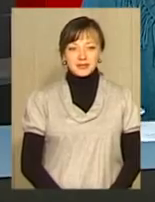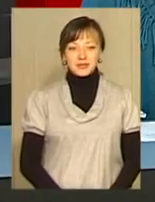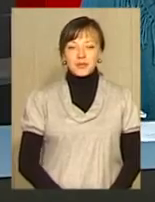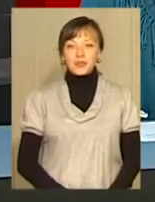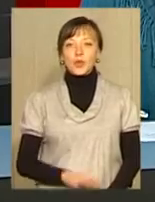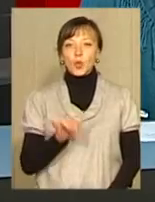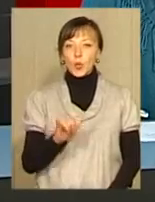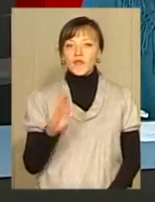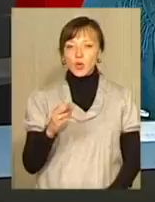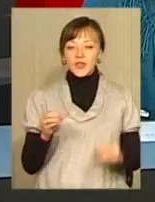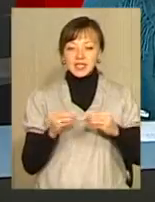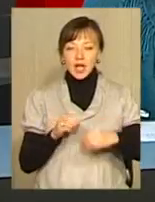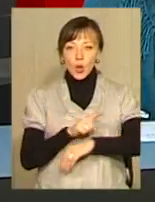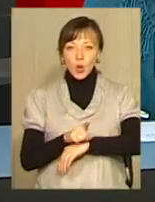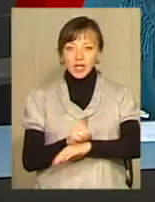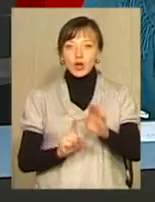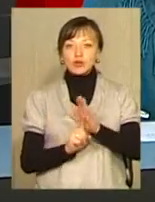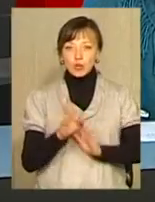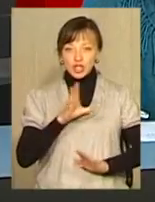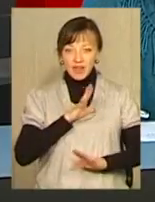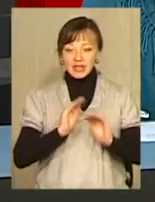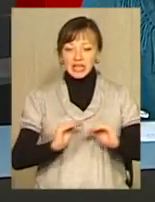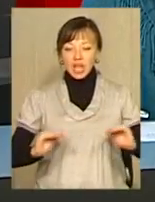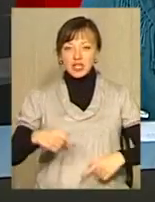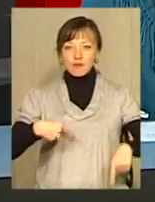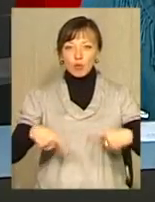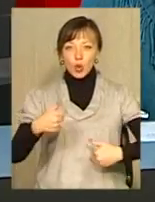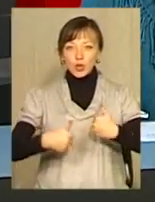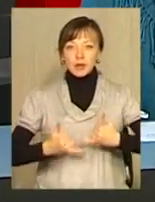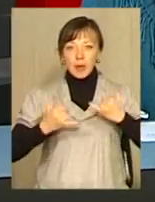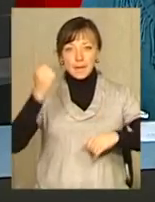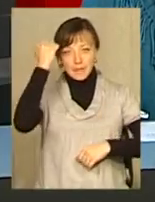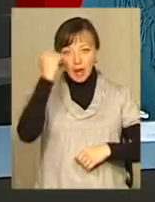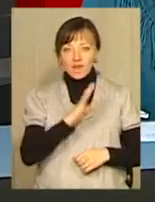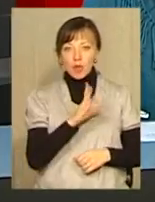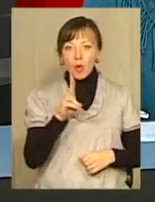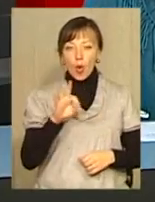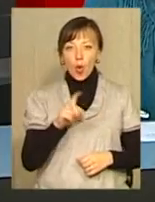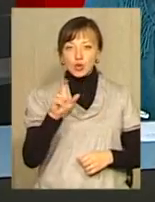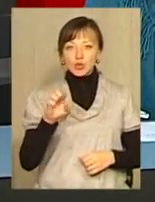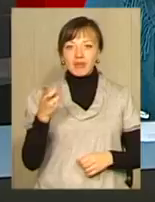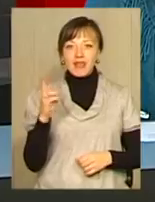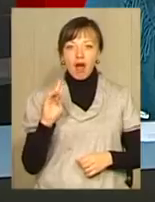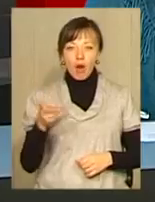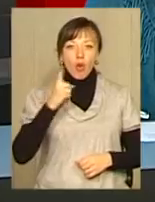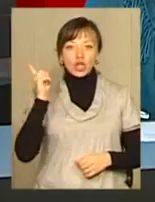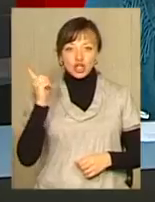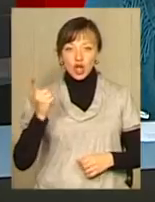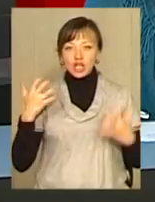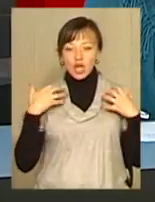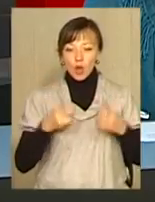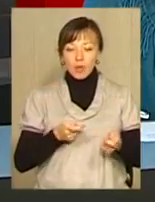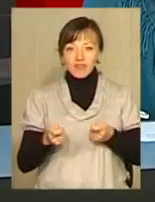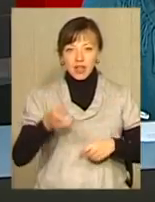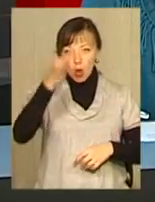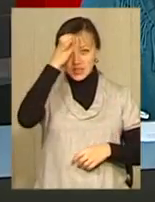У вівторок о 10-й годині розпочався дитячий футбольний турнір, присячений пам'яті Володимира Козубняка, колишнього начальника управління освіти, виконкому